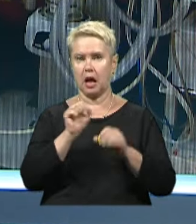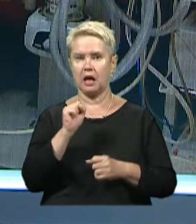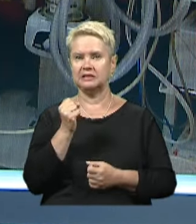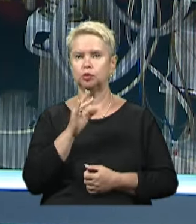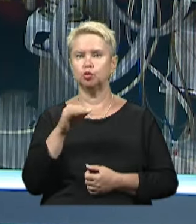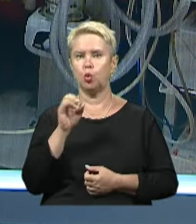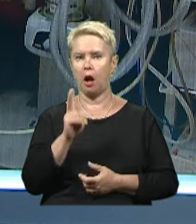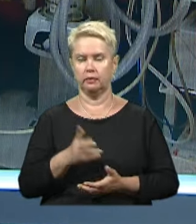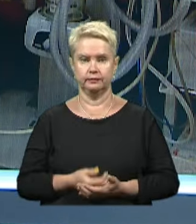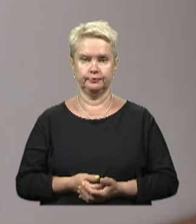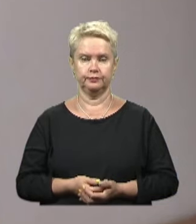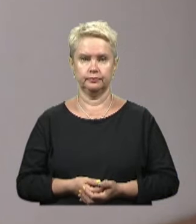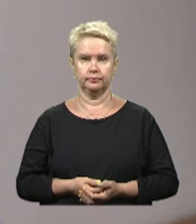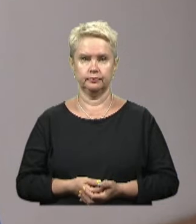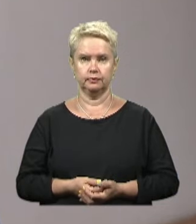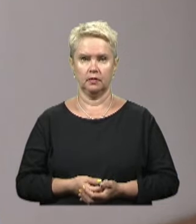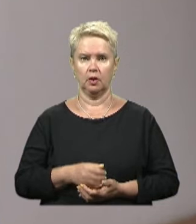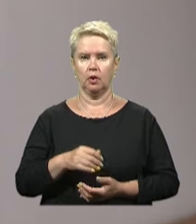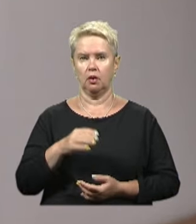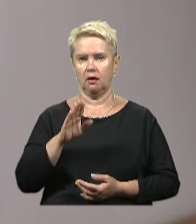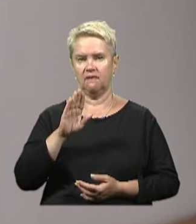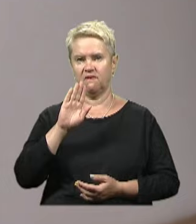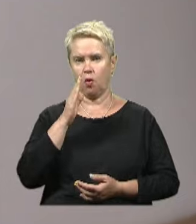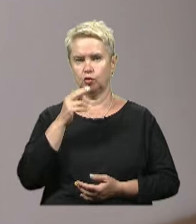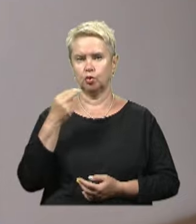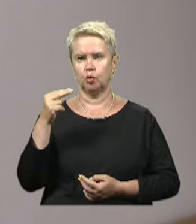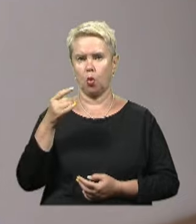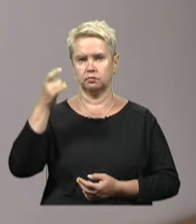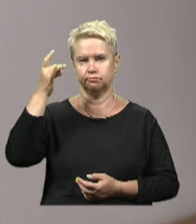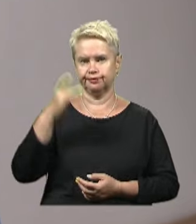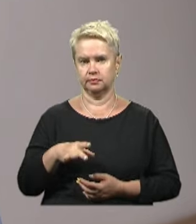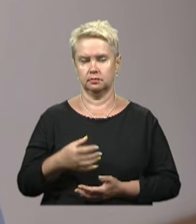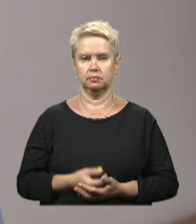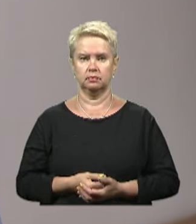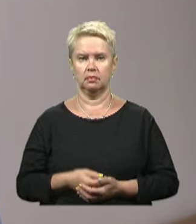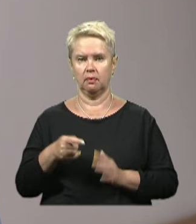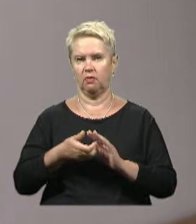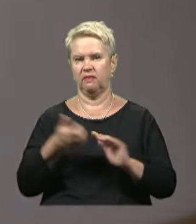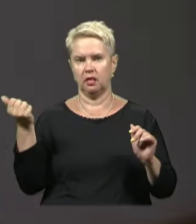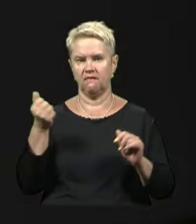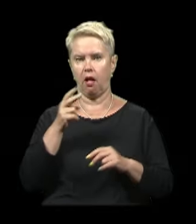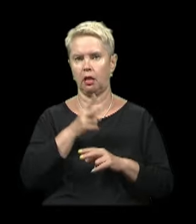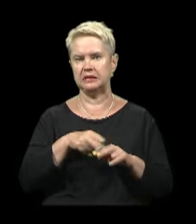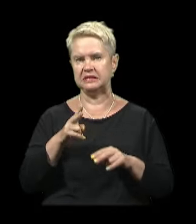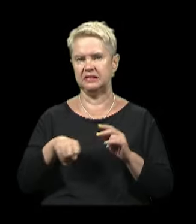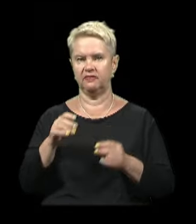Шуляк. Дрону ворожнього зробив скид, йому відірвало кінцівки.